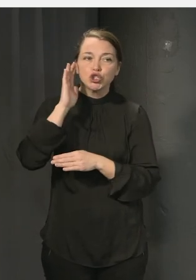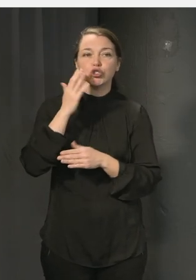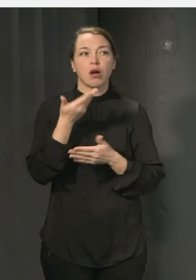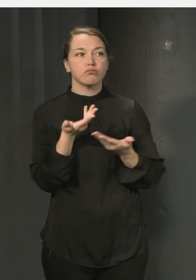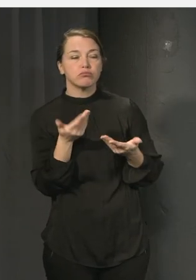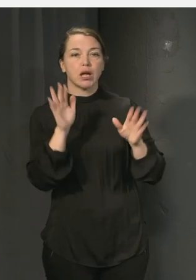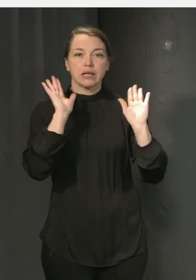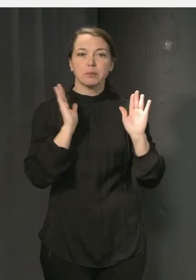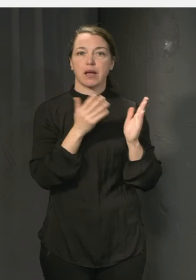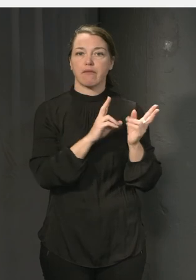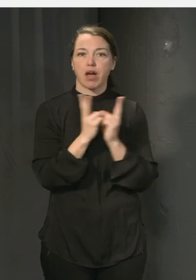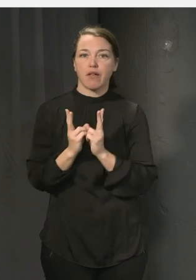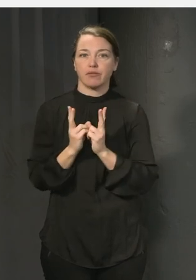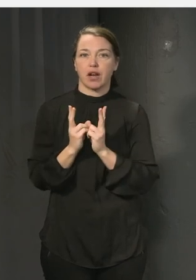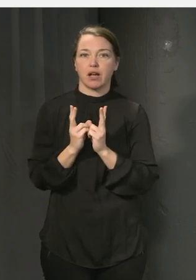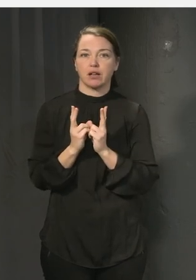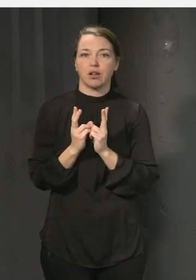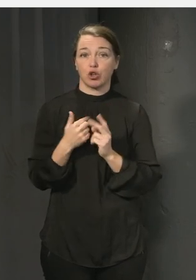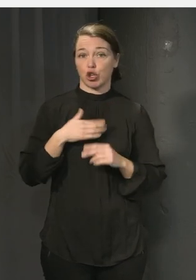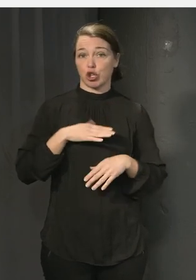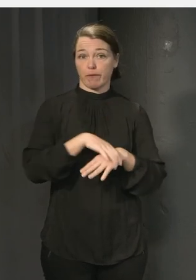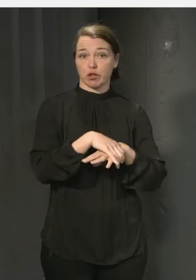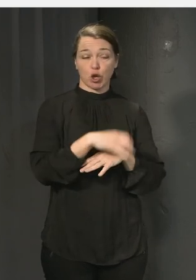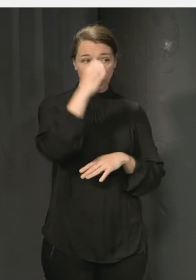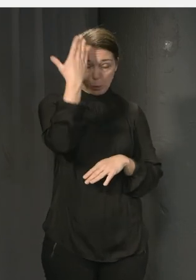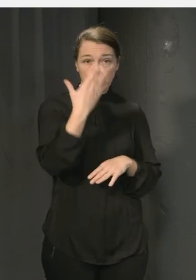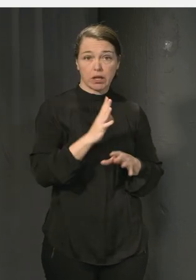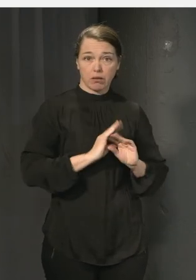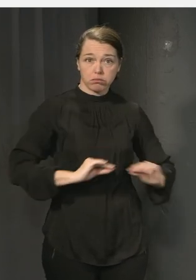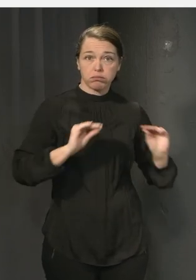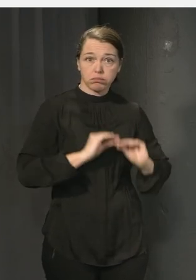det är där som jag tycker förskolan generellt är väldigt bra på